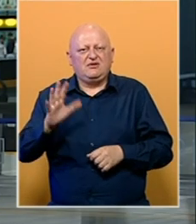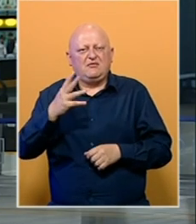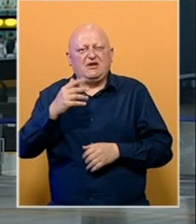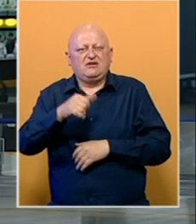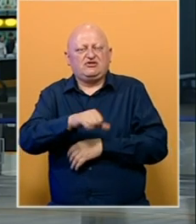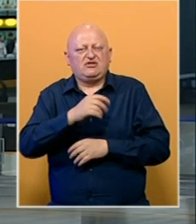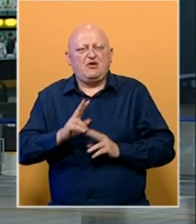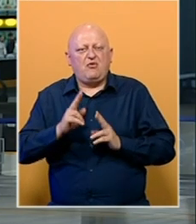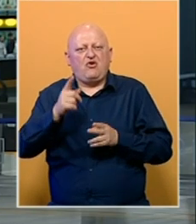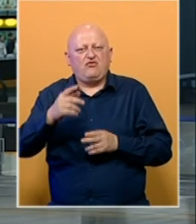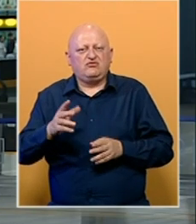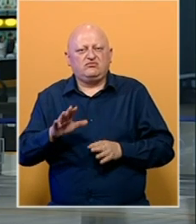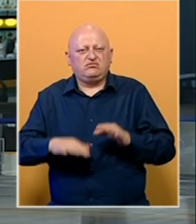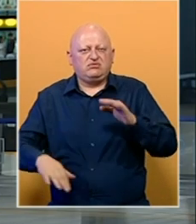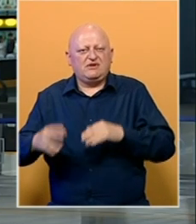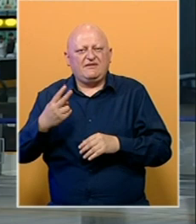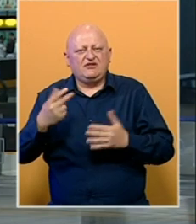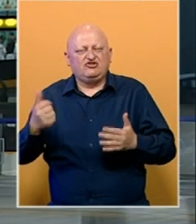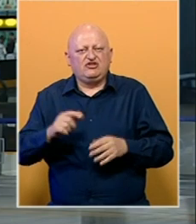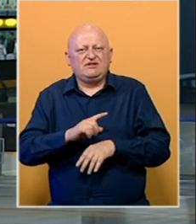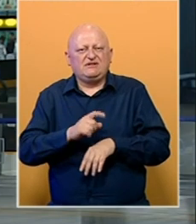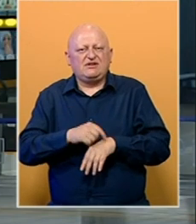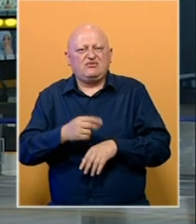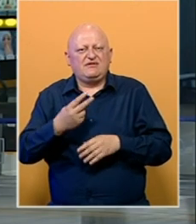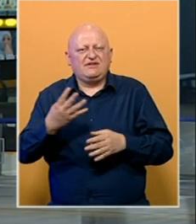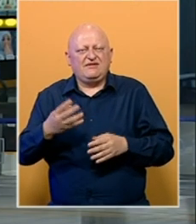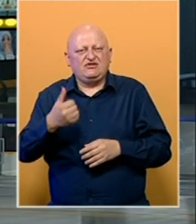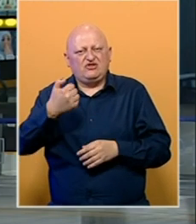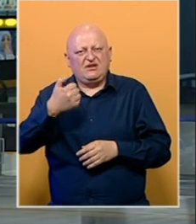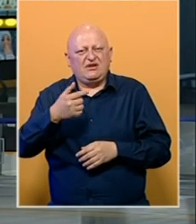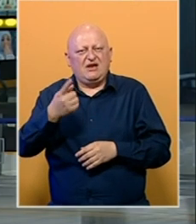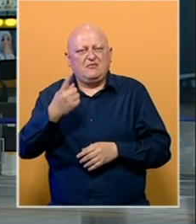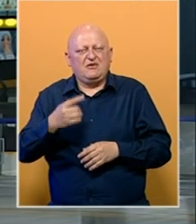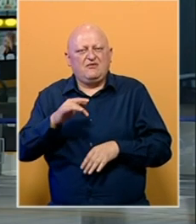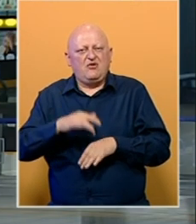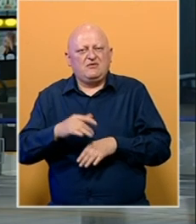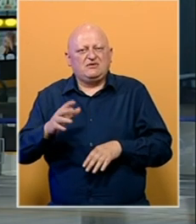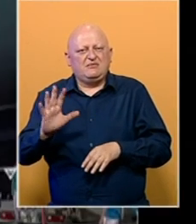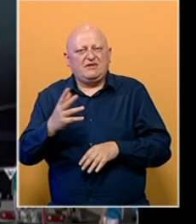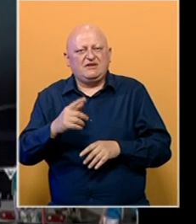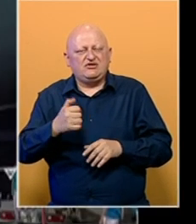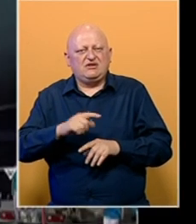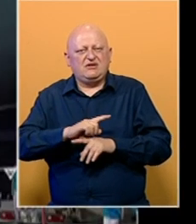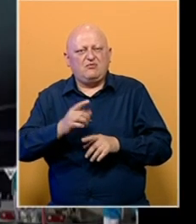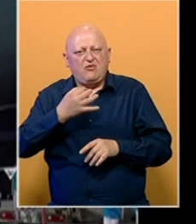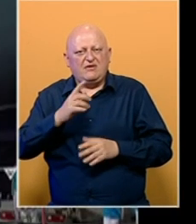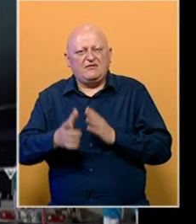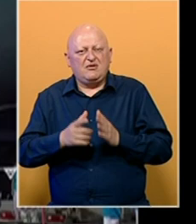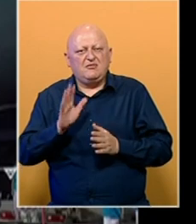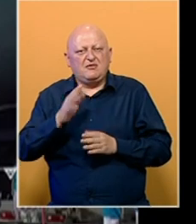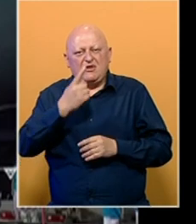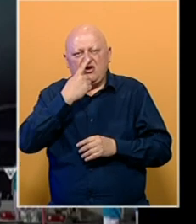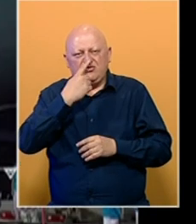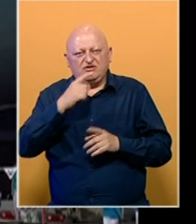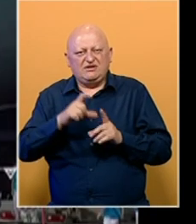-godišnja Mostarka ovu dionicu ispivala za 26 sekunde i 29 stotinki, a prvo mjesto sa svega 15 stotinki boljim vremenom